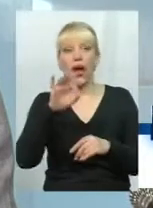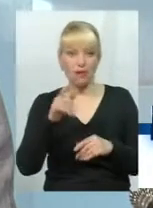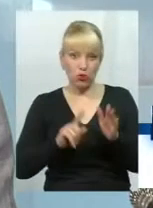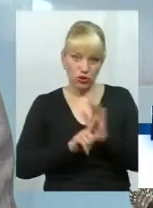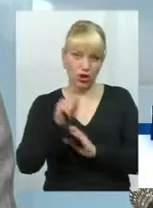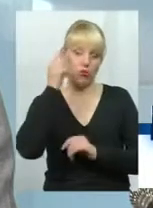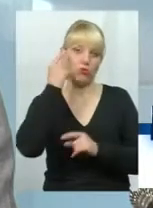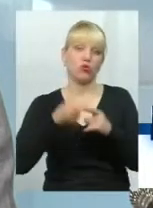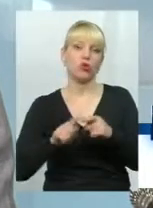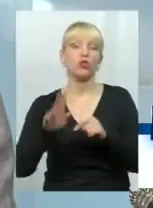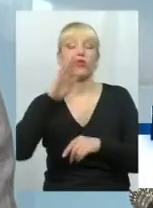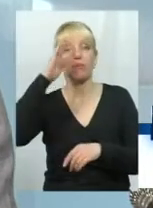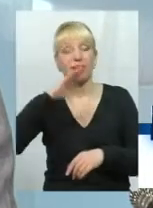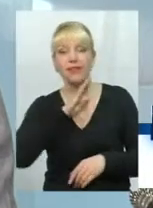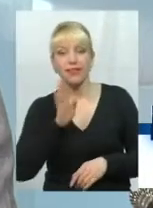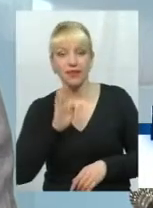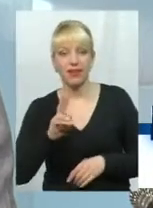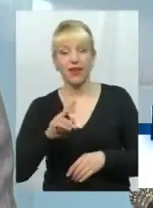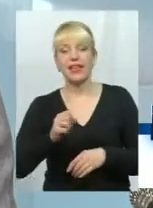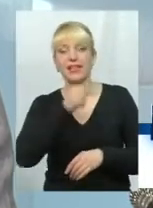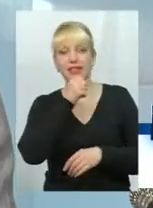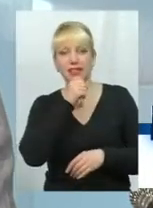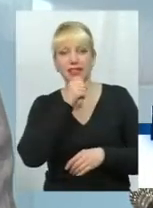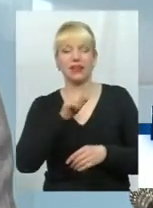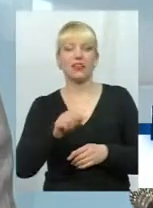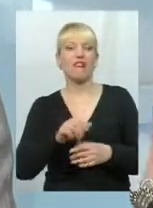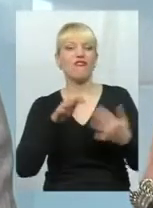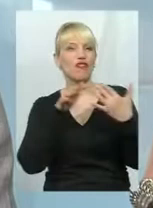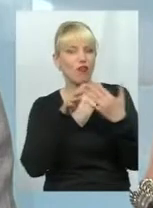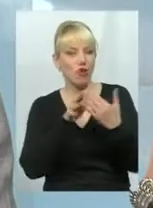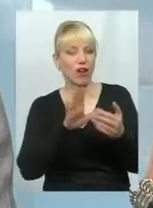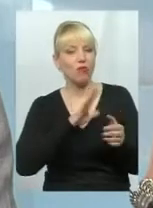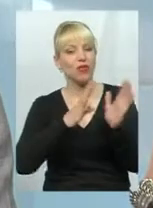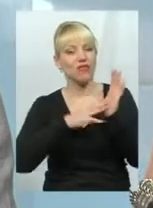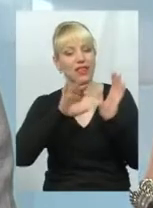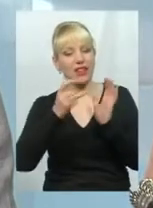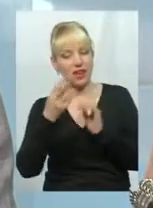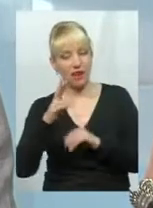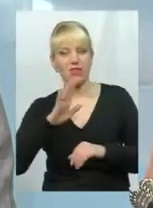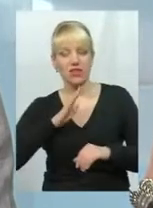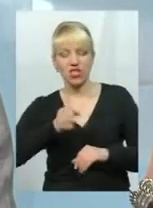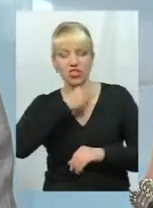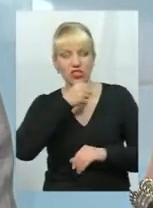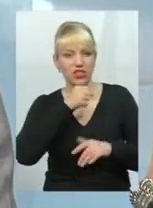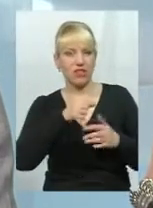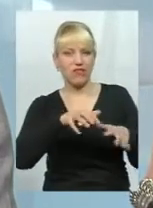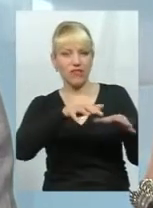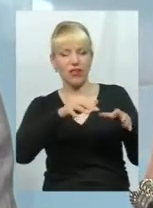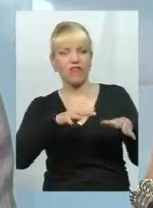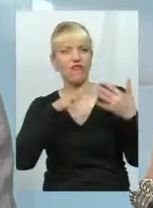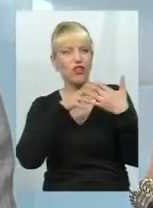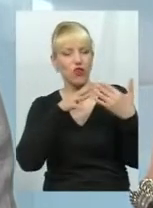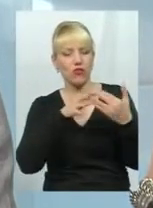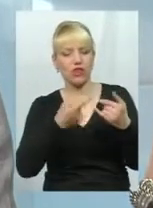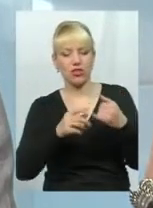що наші діди відвоювали, було 9 травня, наші діди відвоювали землю, наші батьки на цій землі все